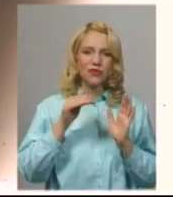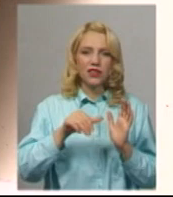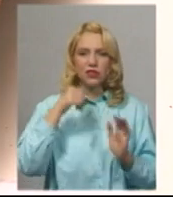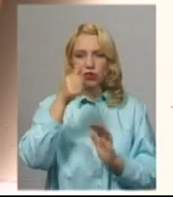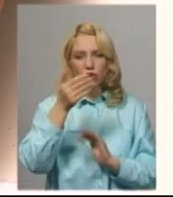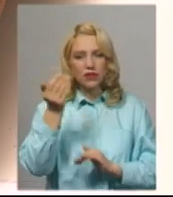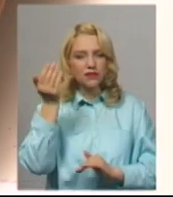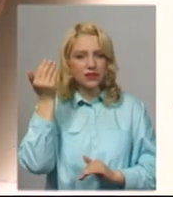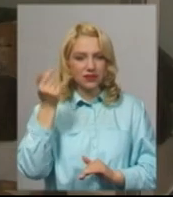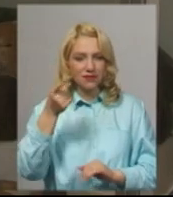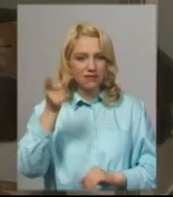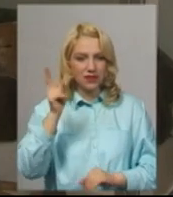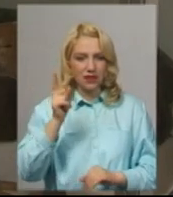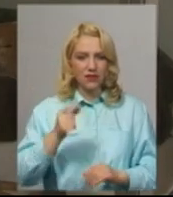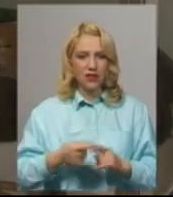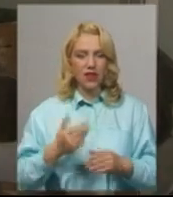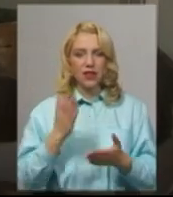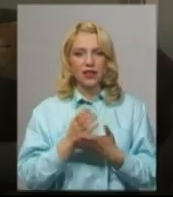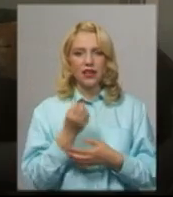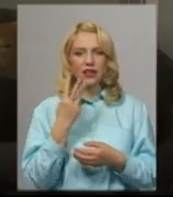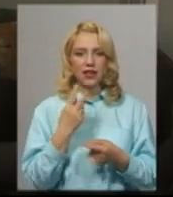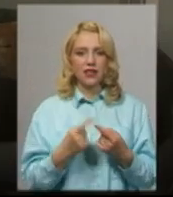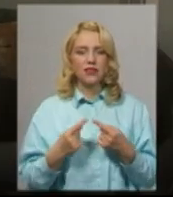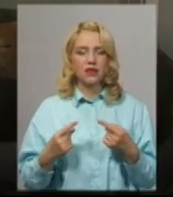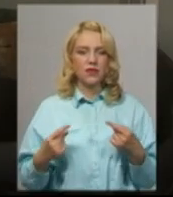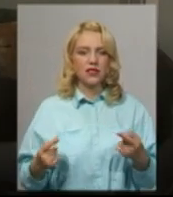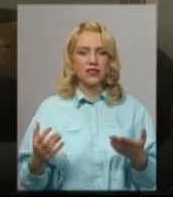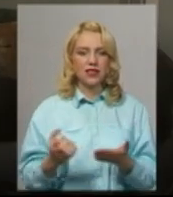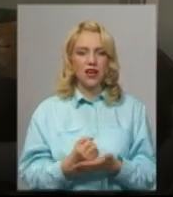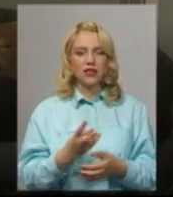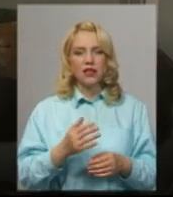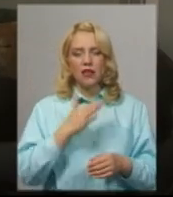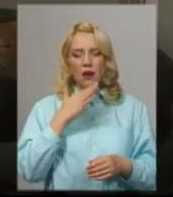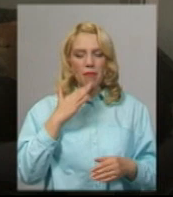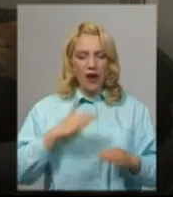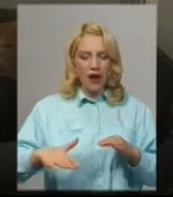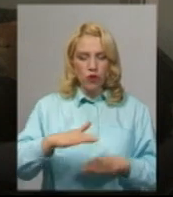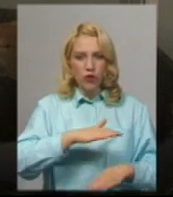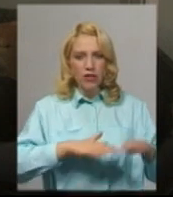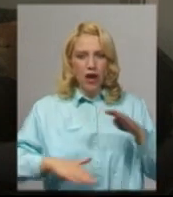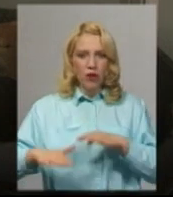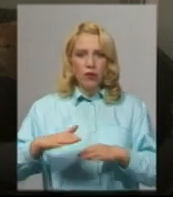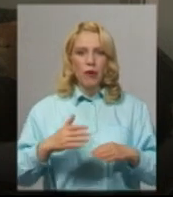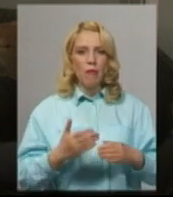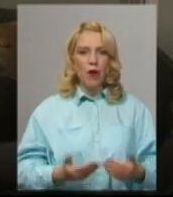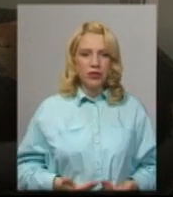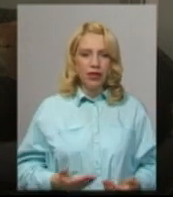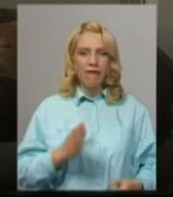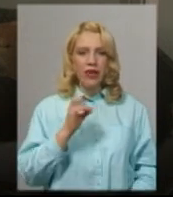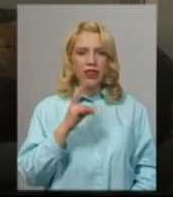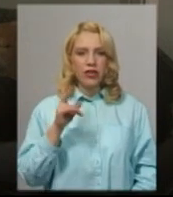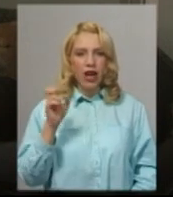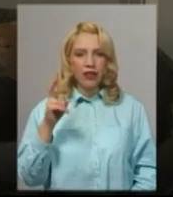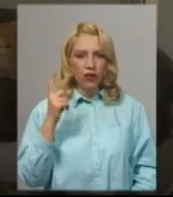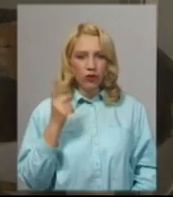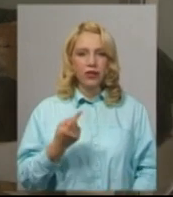нашому музеї зберігається 13 предметів, знайдених на багатошарбовому поселенні Чаньків-1. Це є